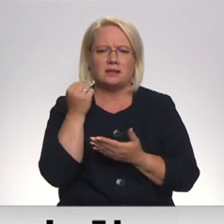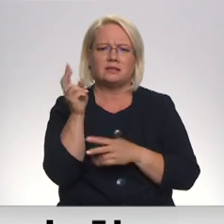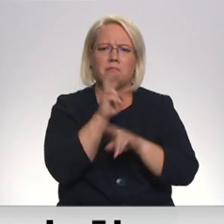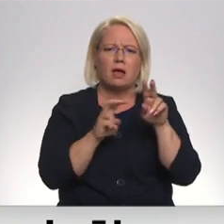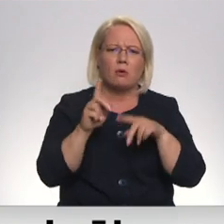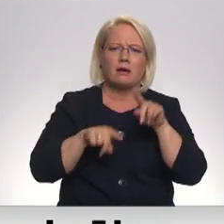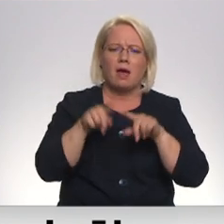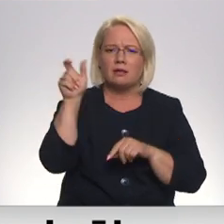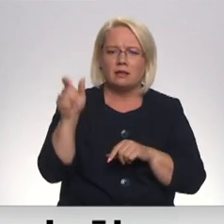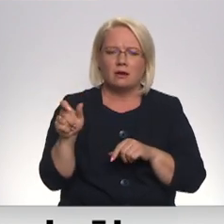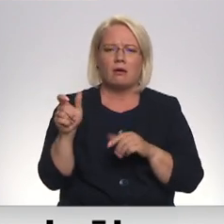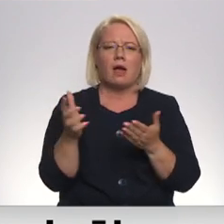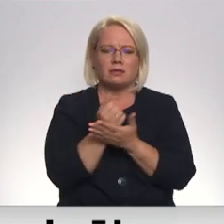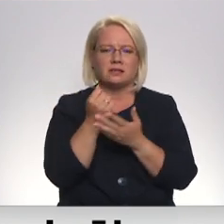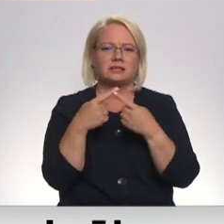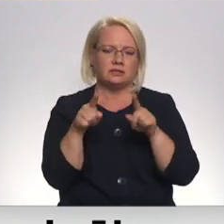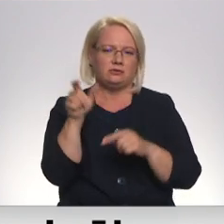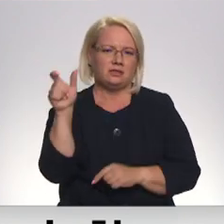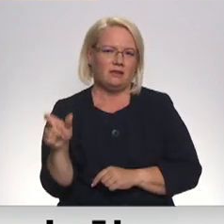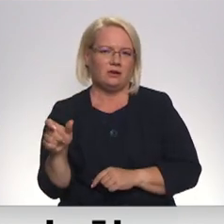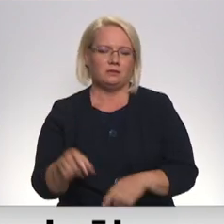meklēto radinieku, tad atradīsiet citu.